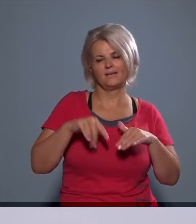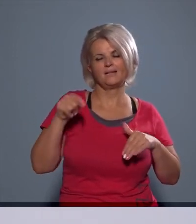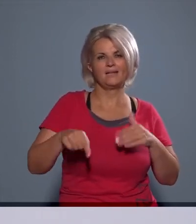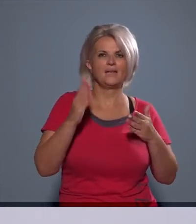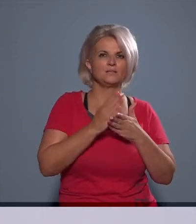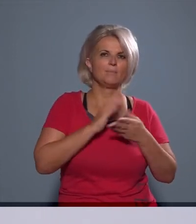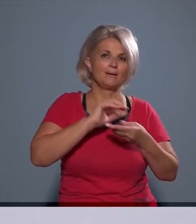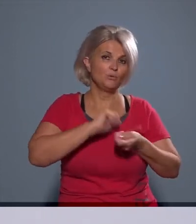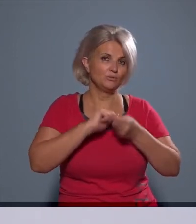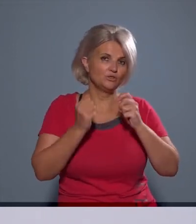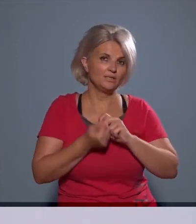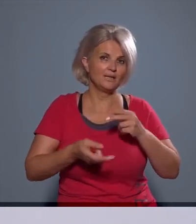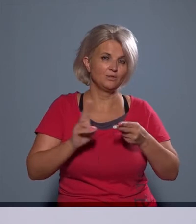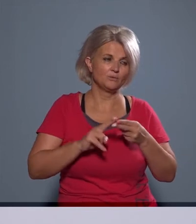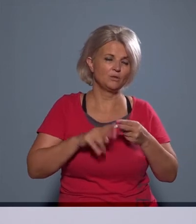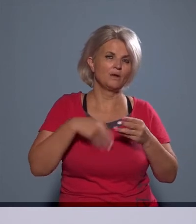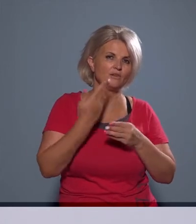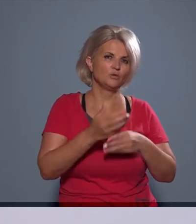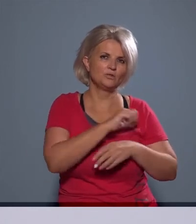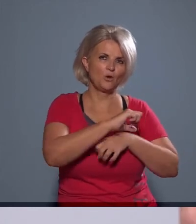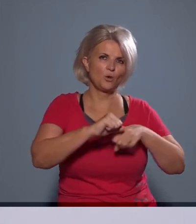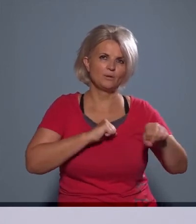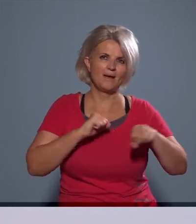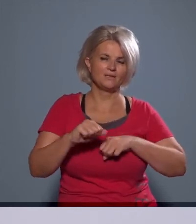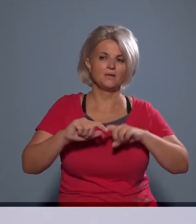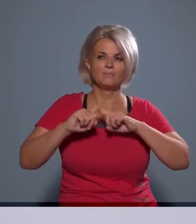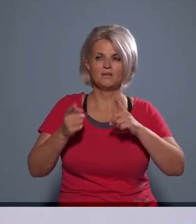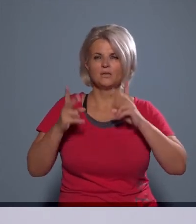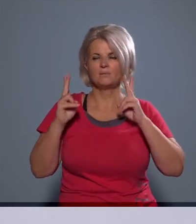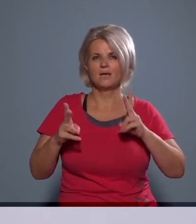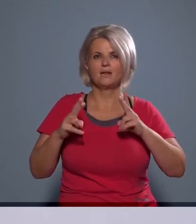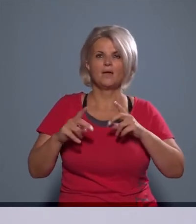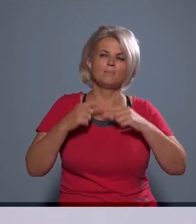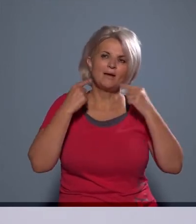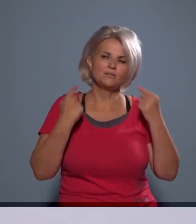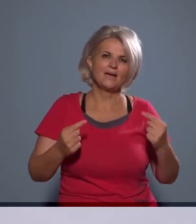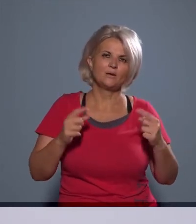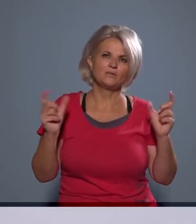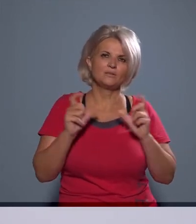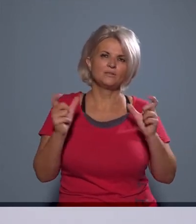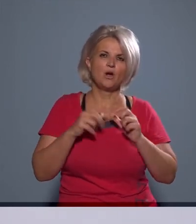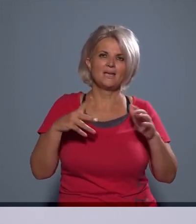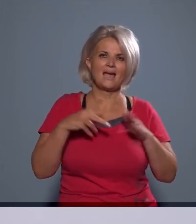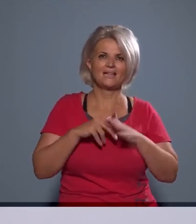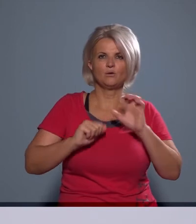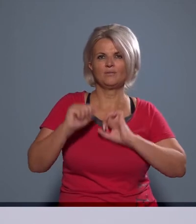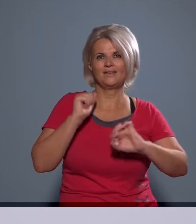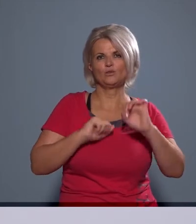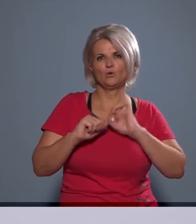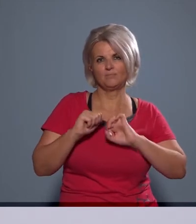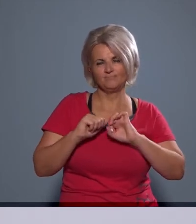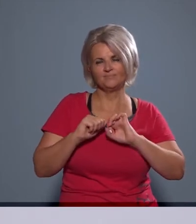módosítását is többször kezdemélyezte az önkormányzat, hogy másképpen határozzák meg az ajgátlóvédővezetet, vegyék figyelembe ezeket a